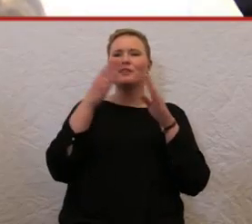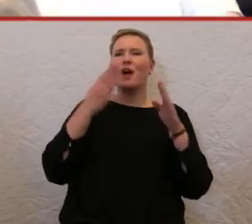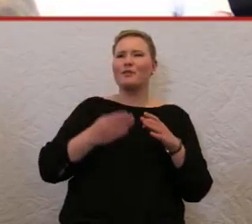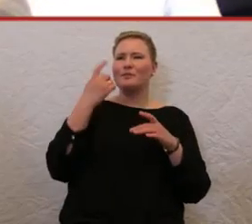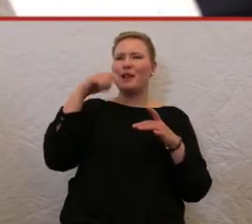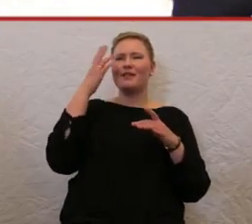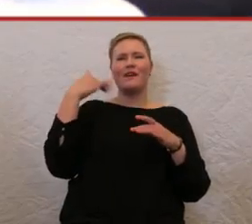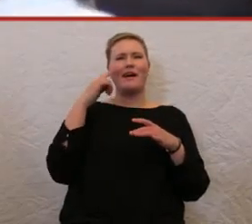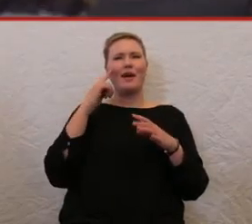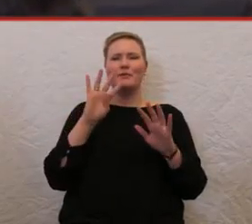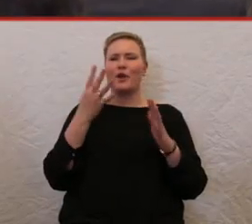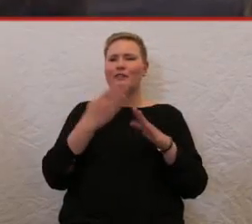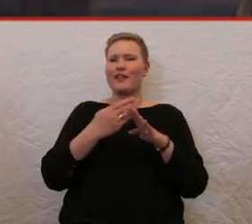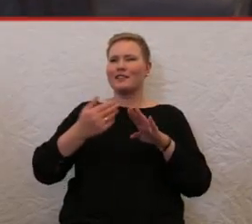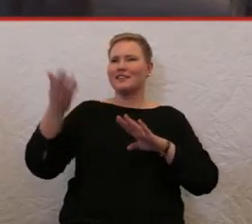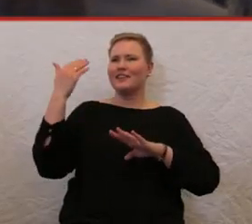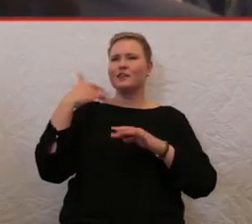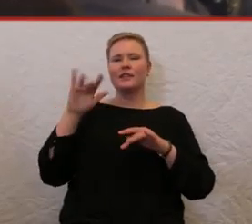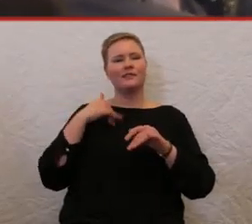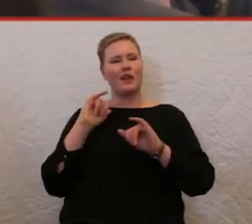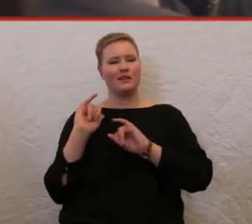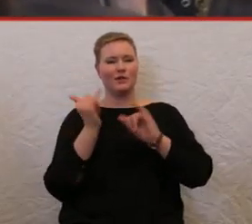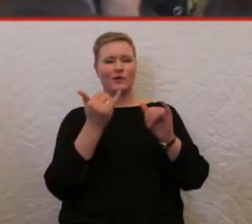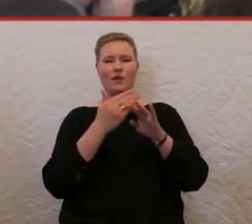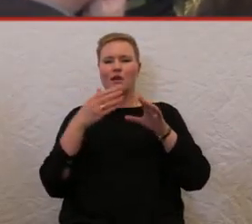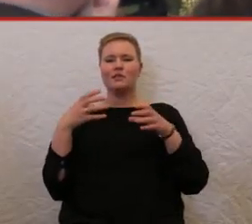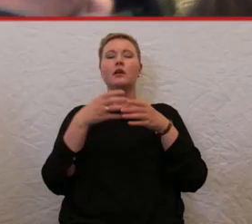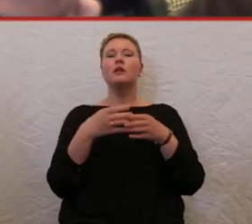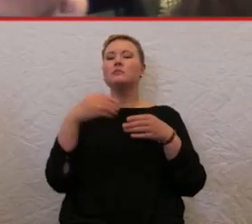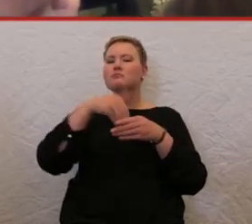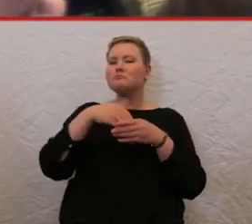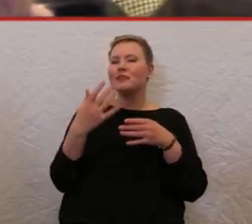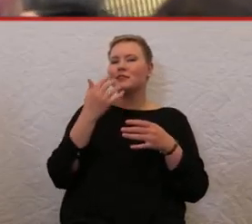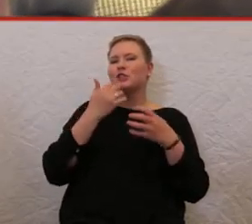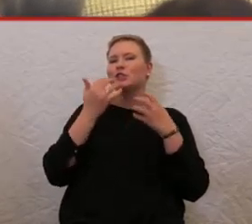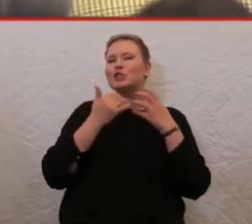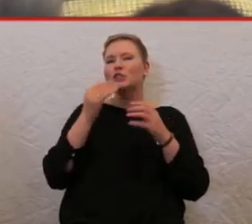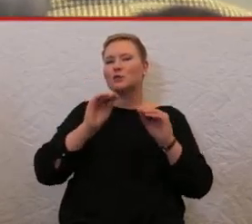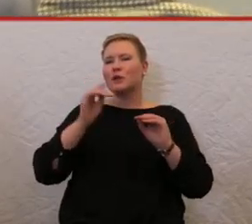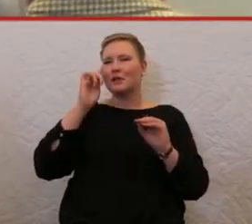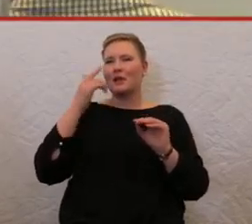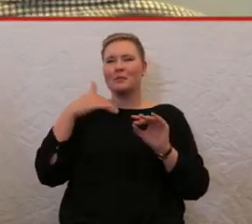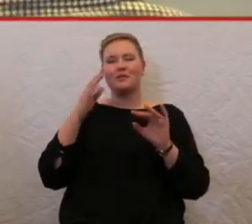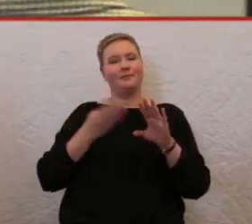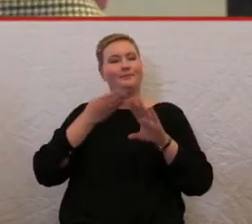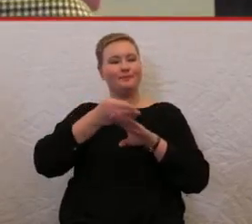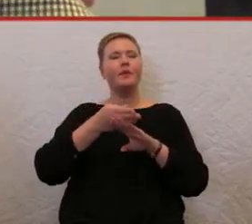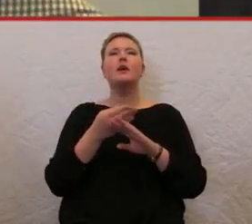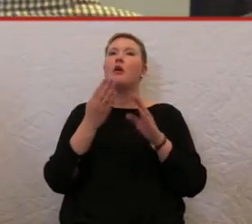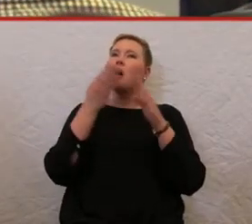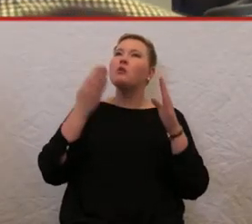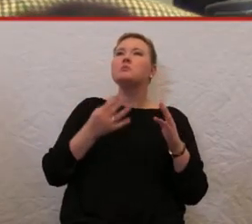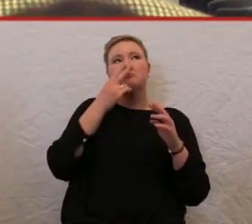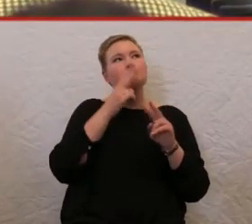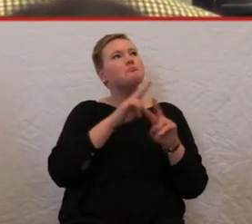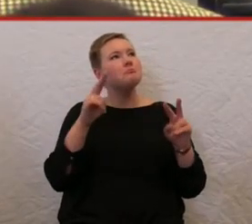Das war dann so eine Exkursion, die wir mit dem Geschichtsunterricht, glaube ich, gemacht haben. Das Gebäude hat sich weiterentwickelt,